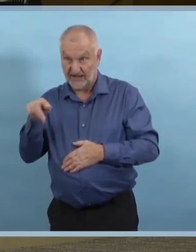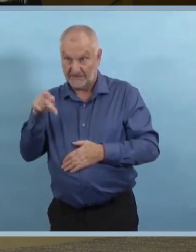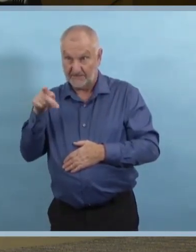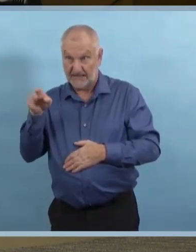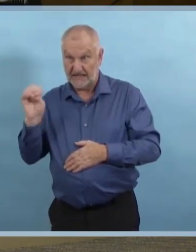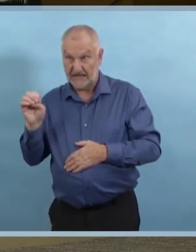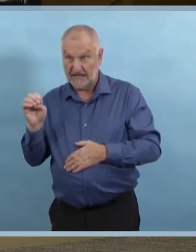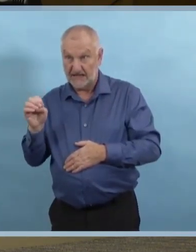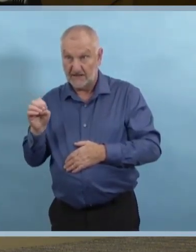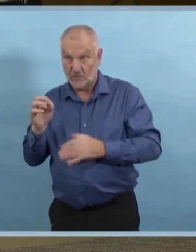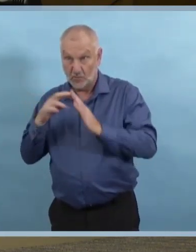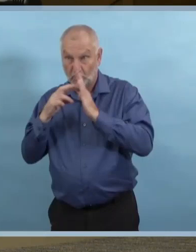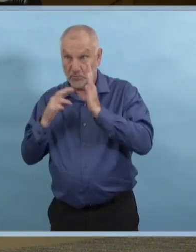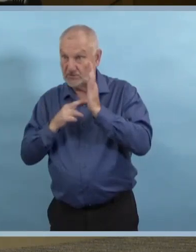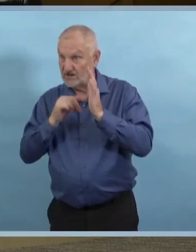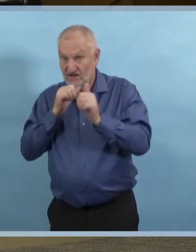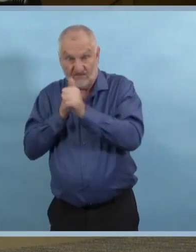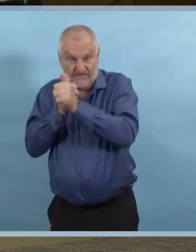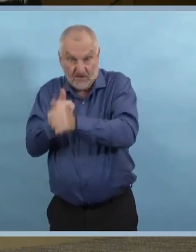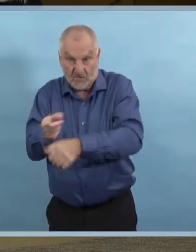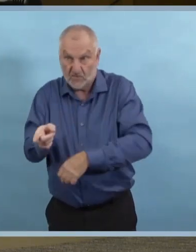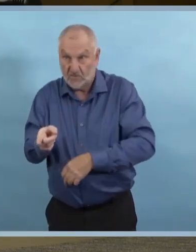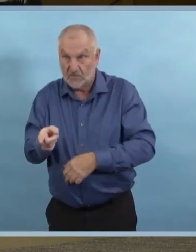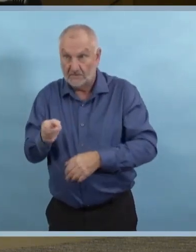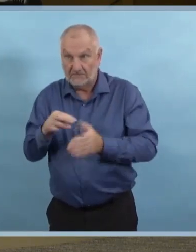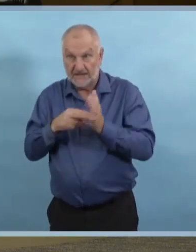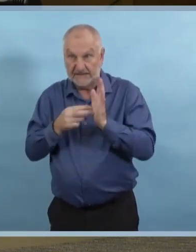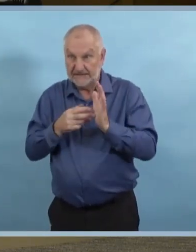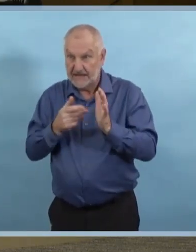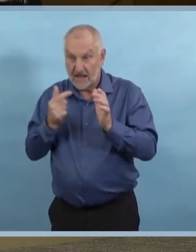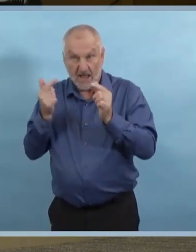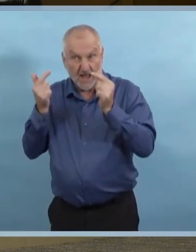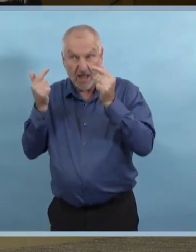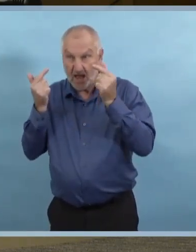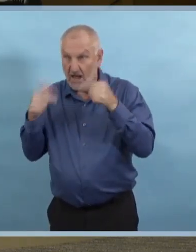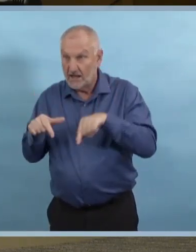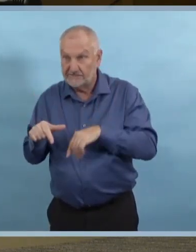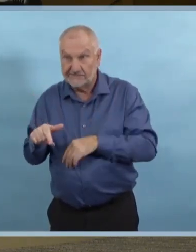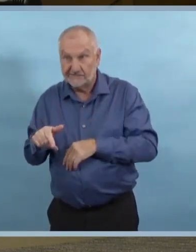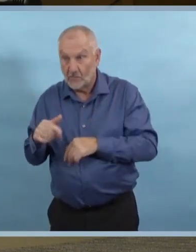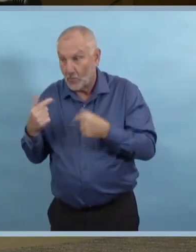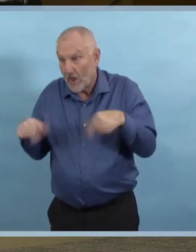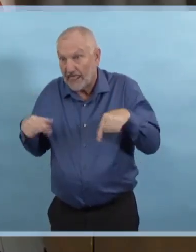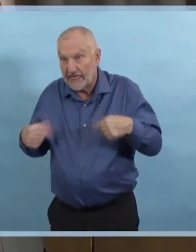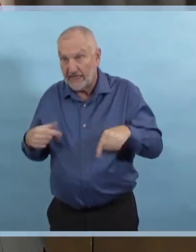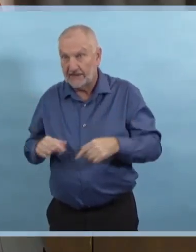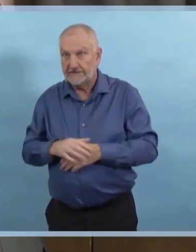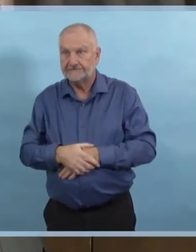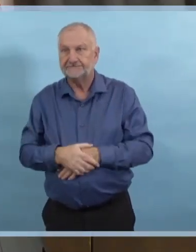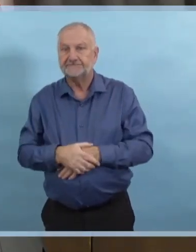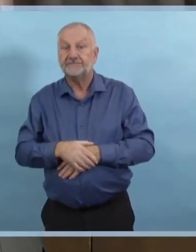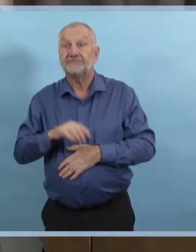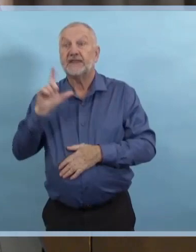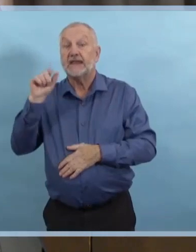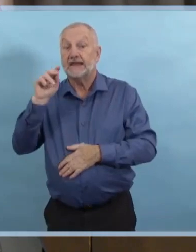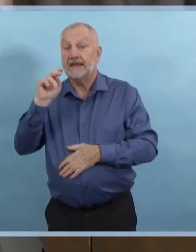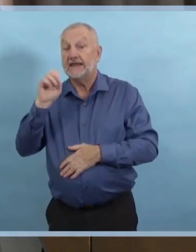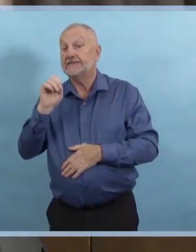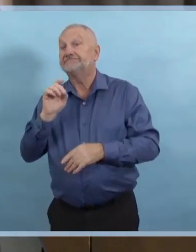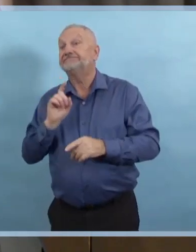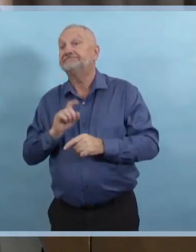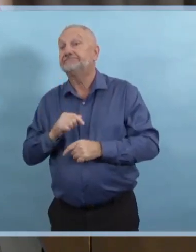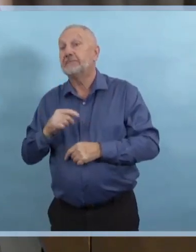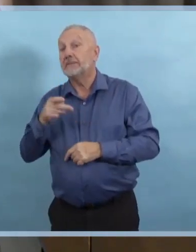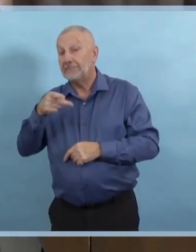Ces problèmes sont toujours possibles. Nous croyons que l'équipement de protection individuelle fonctionne et est efficace, mais il y a toujours un risque.